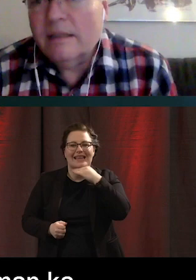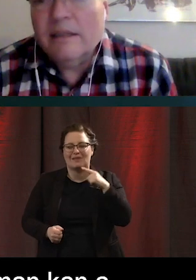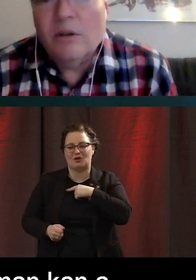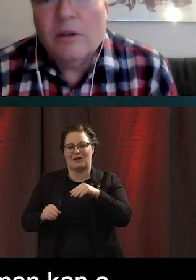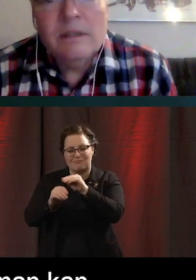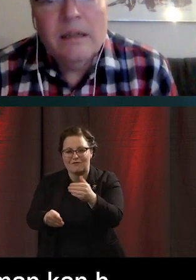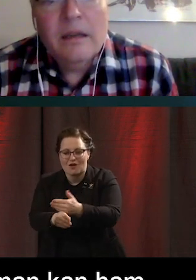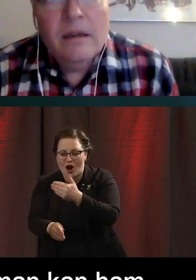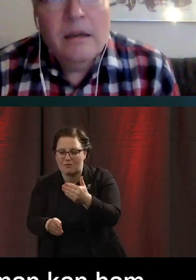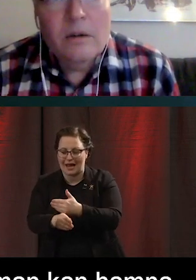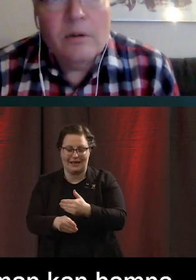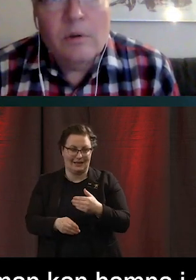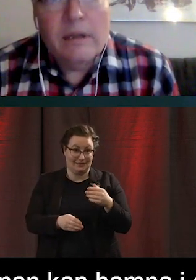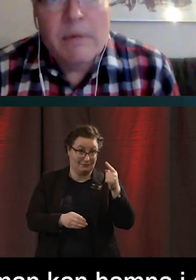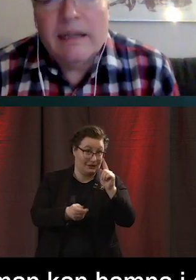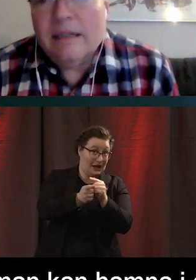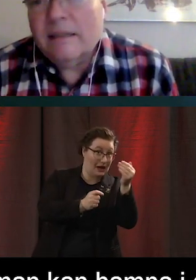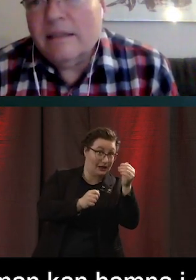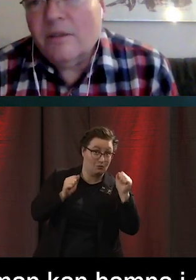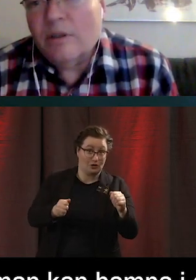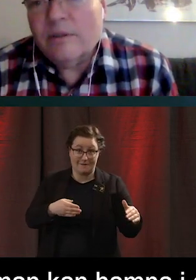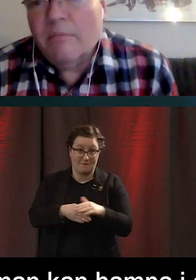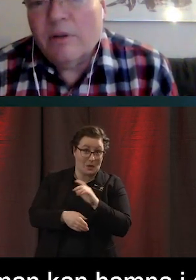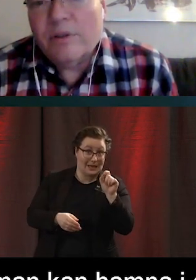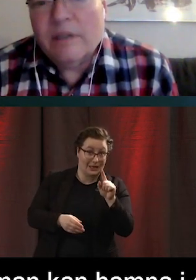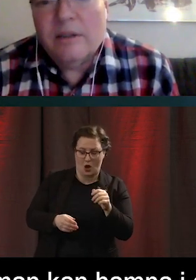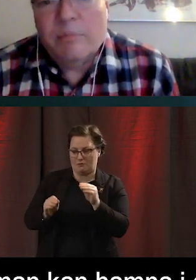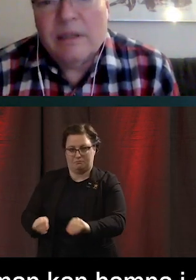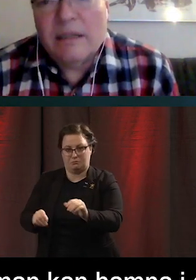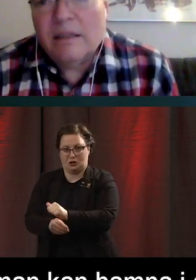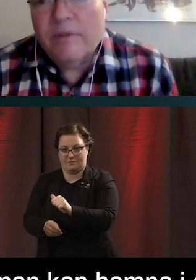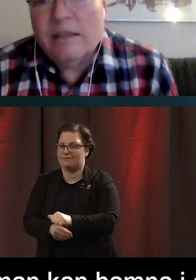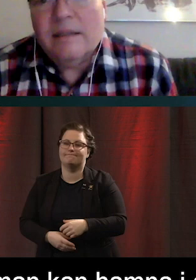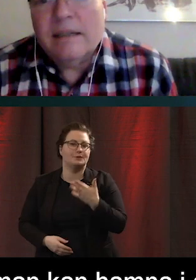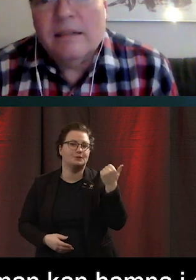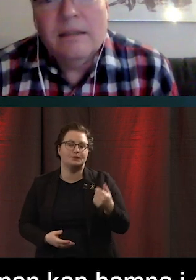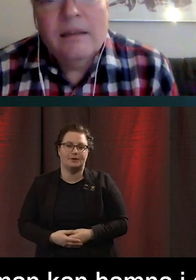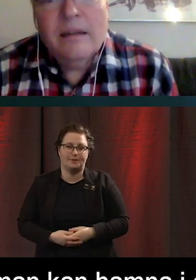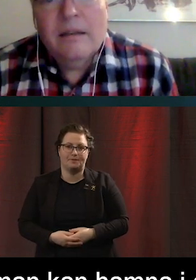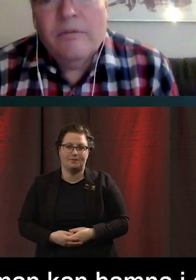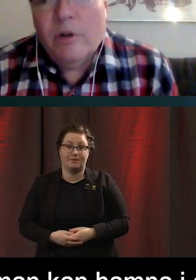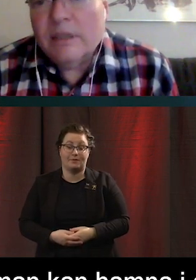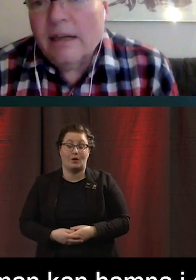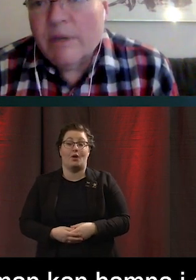i ett läge där man ska vara helt digital. Och när man är helt digital så kan man också kanske upptäcka att det finns en del